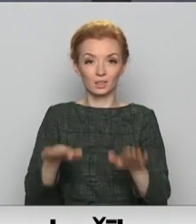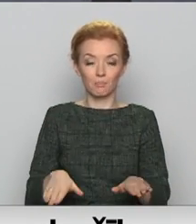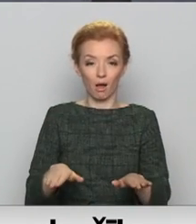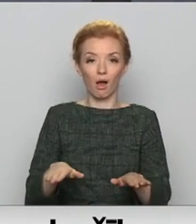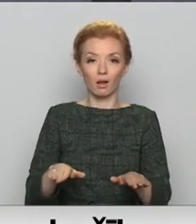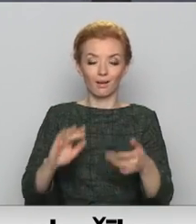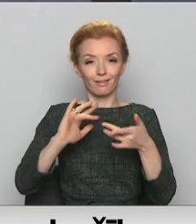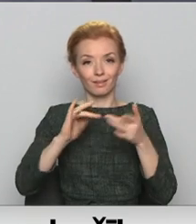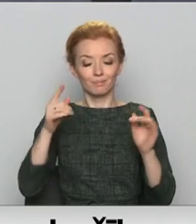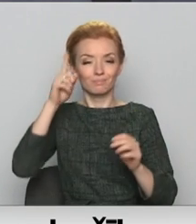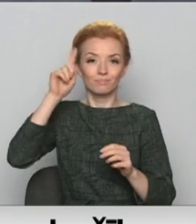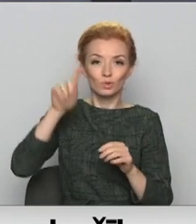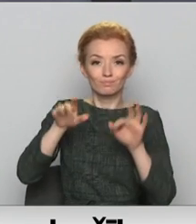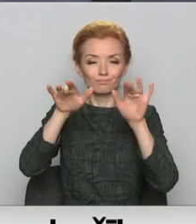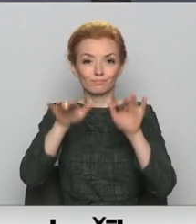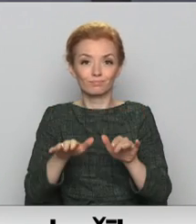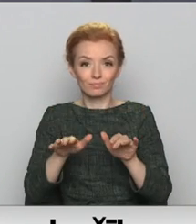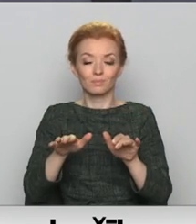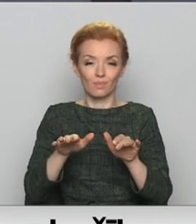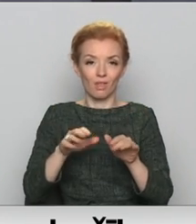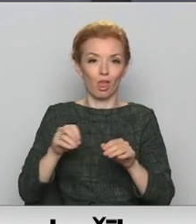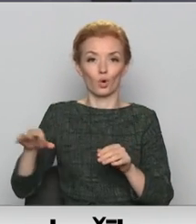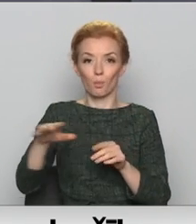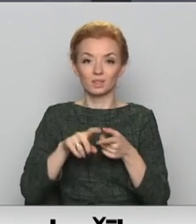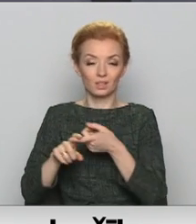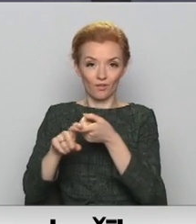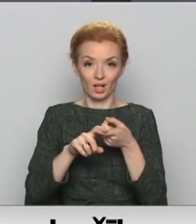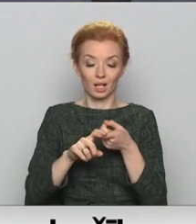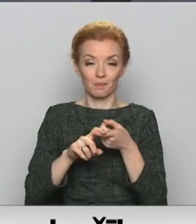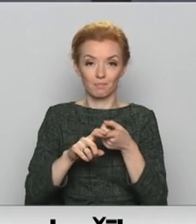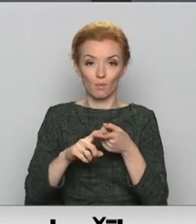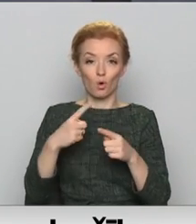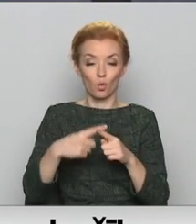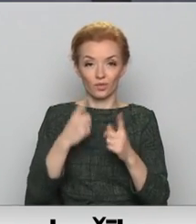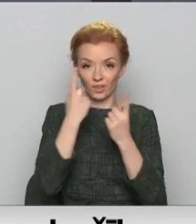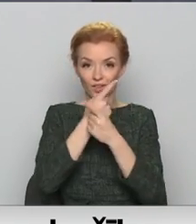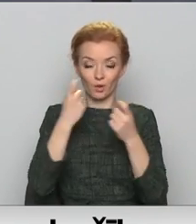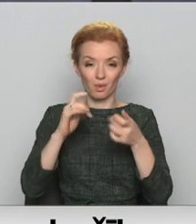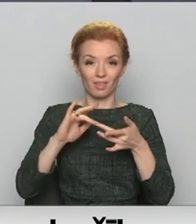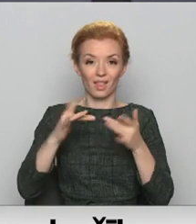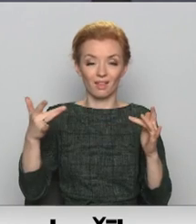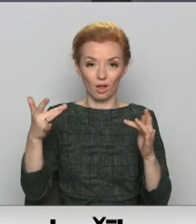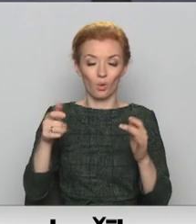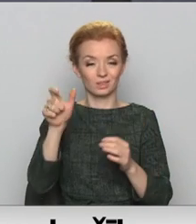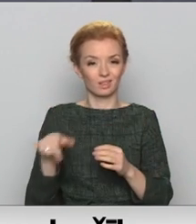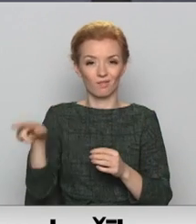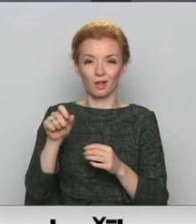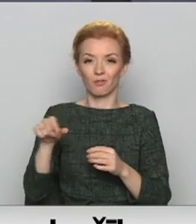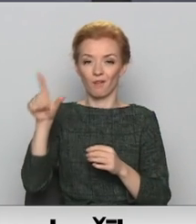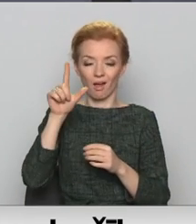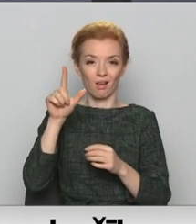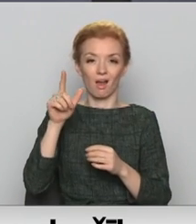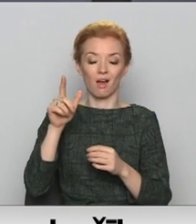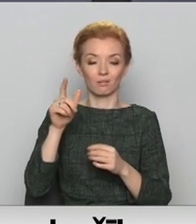pratības līmeņiem Eiropas Savienībā. Individuāli Latvijas iedzīvotāji ar informācijas tehnoloģijām ir uz tu, taču valsts